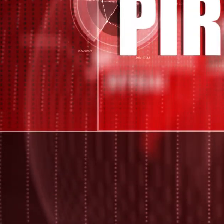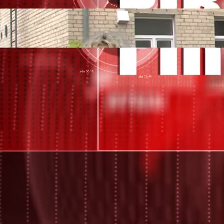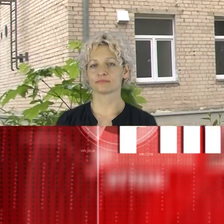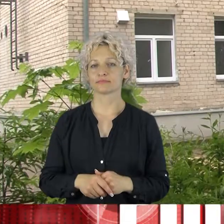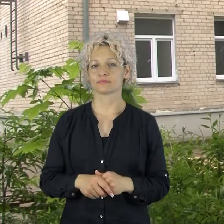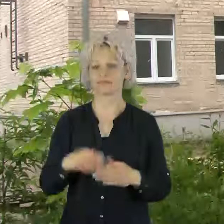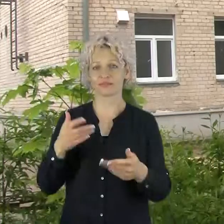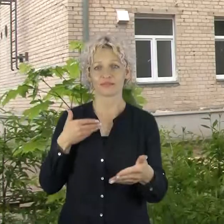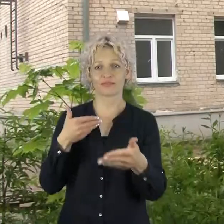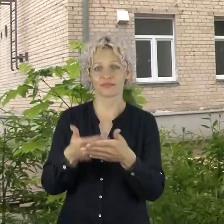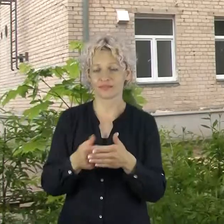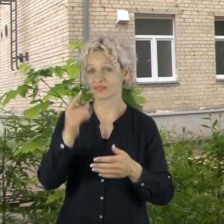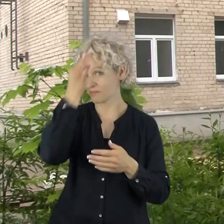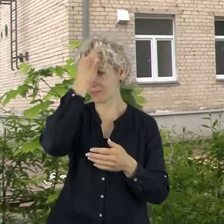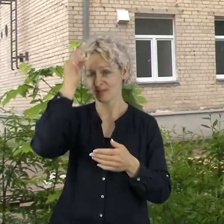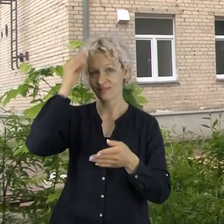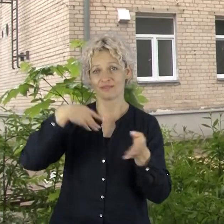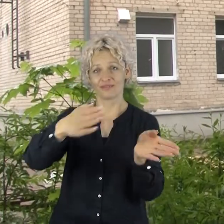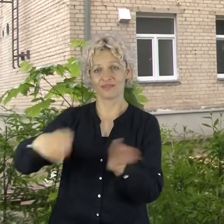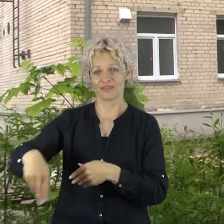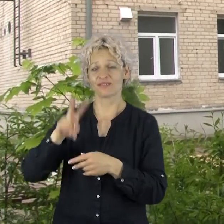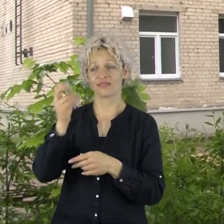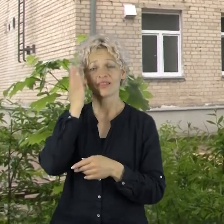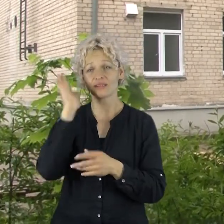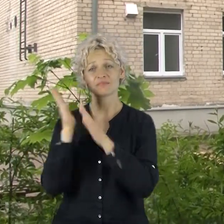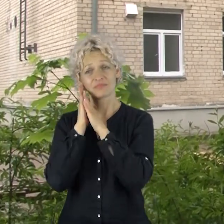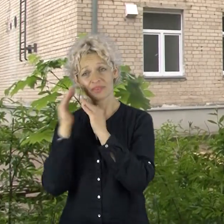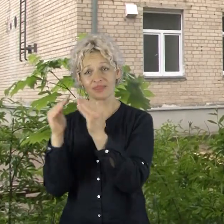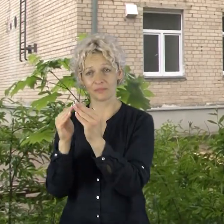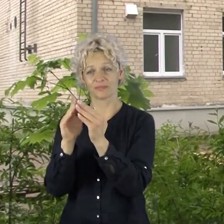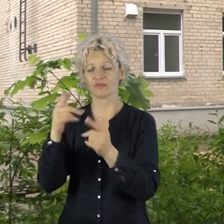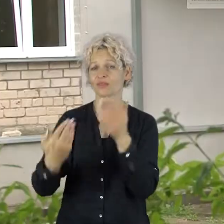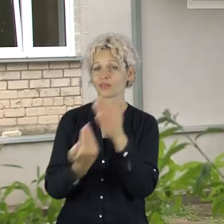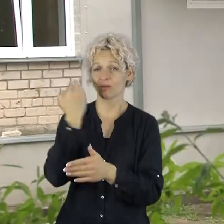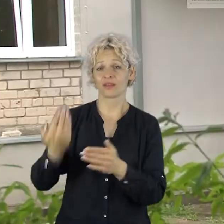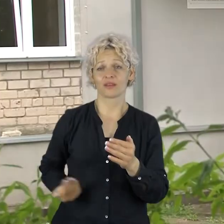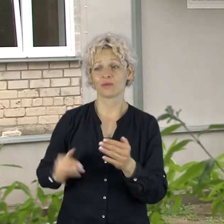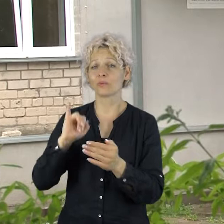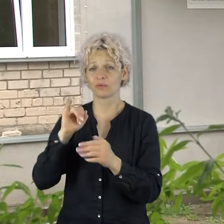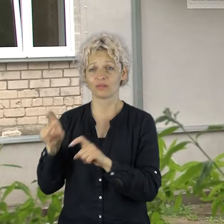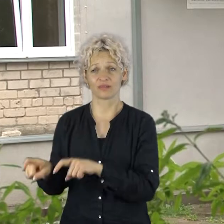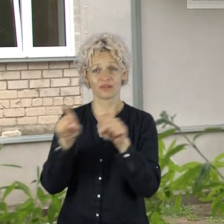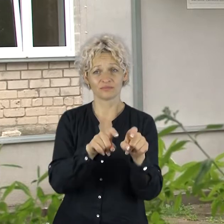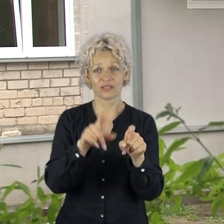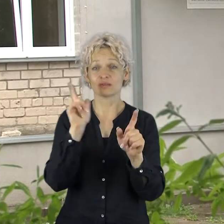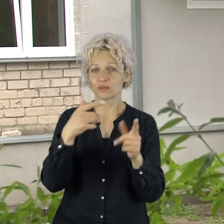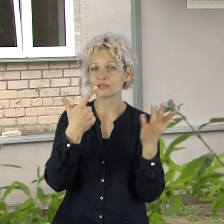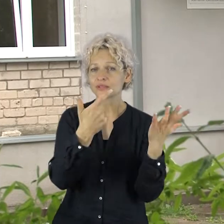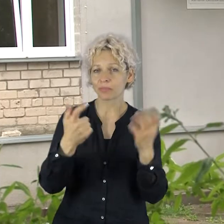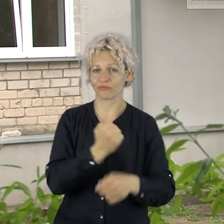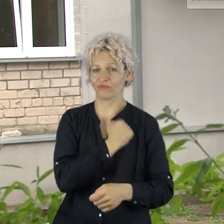Jau visai netrukus pakruojo gatvėje esančių senakvinės namuosei sukursi nenaujį benamį, o daugiau nei 700